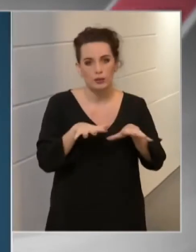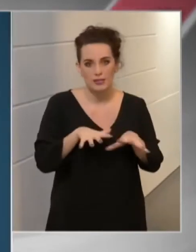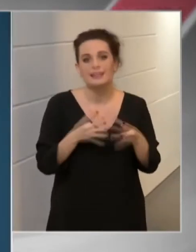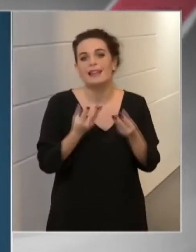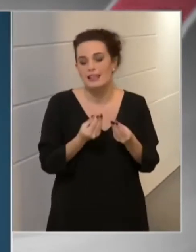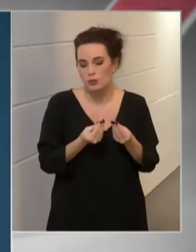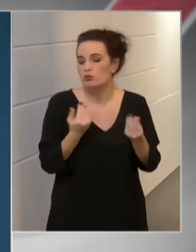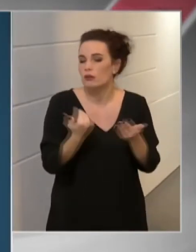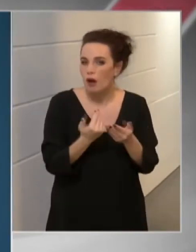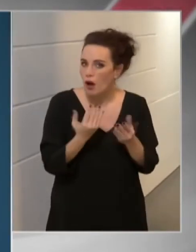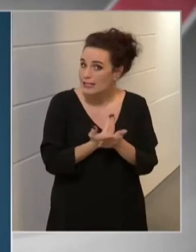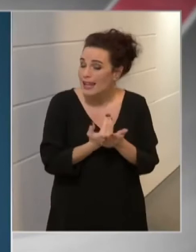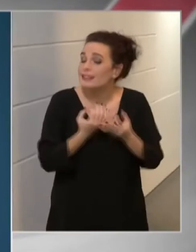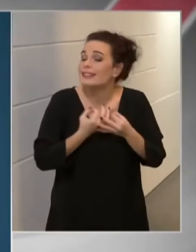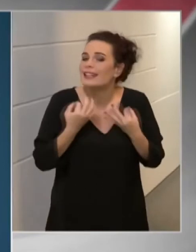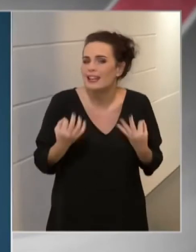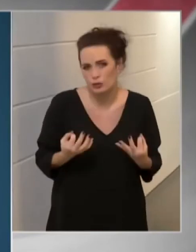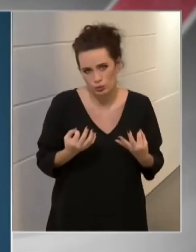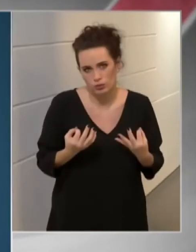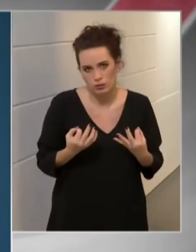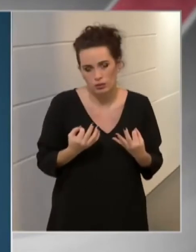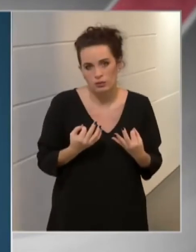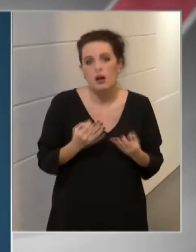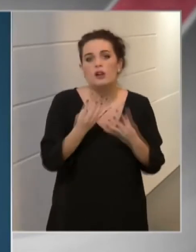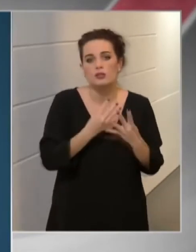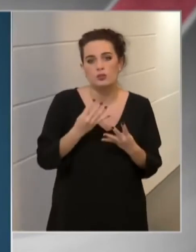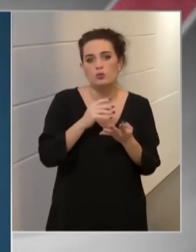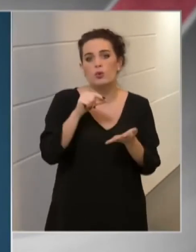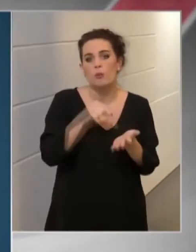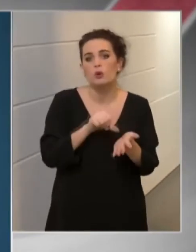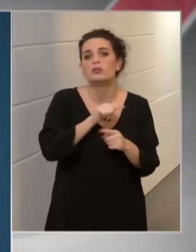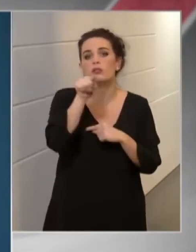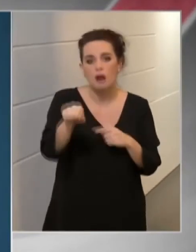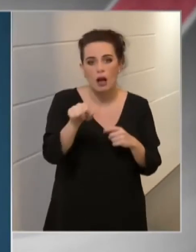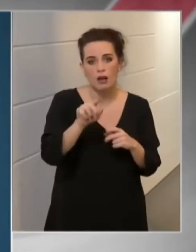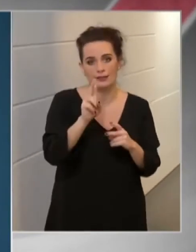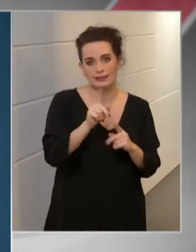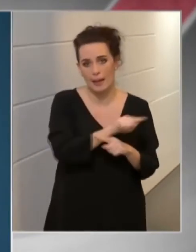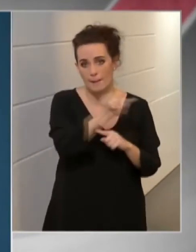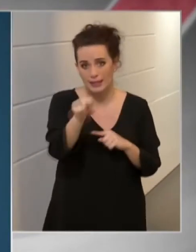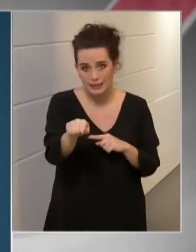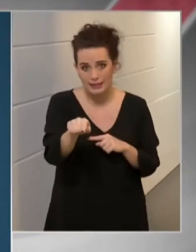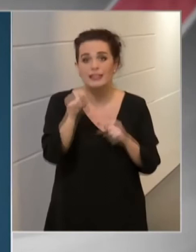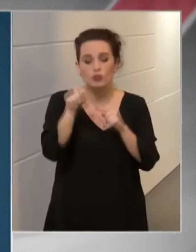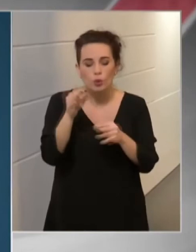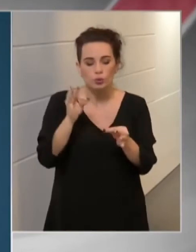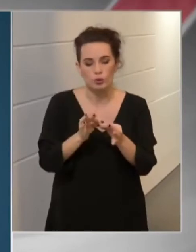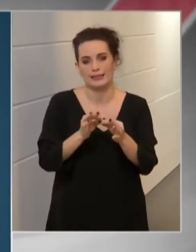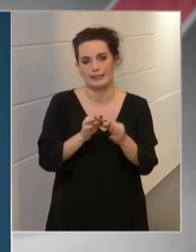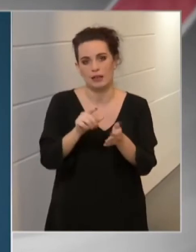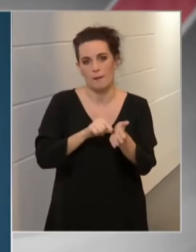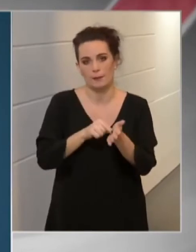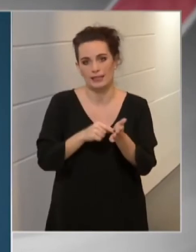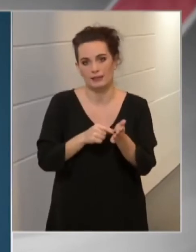eszköz használata nélkül a szűrőpontra lehet érkezni, és ott történik meg a mintavétel.